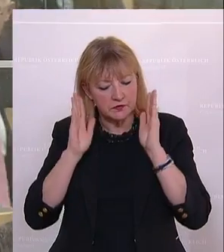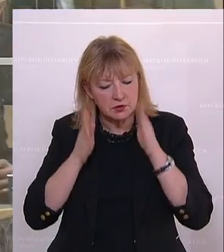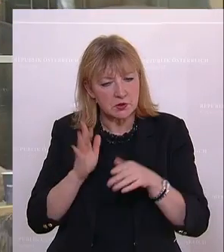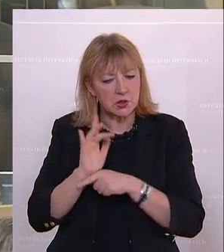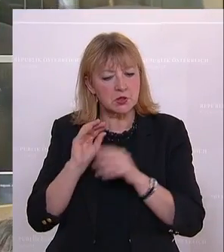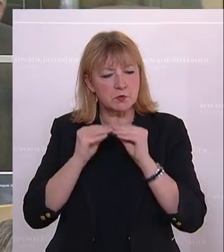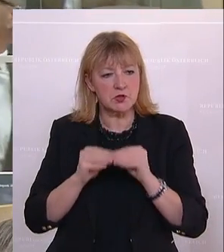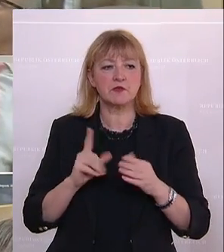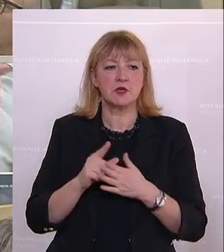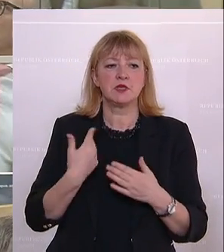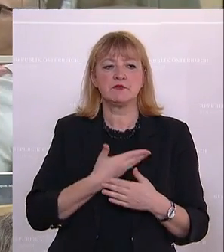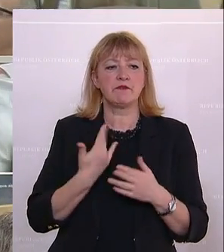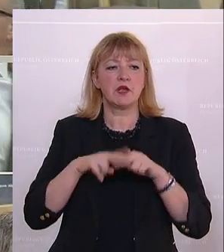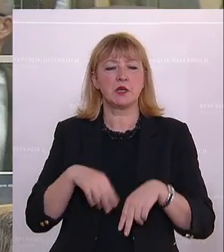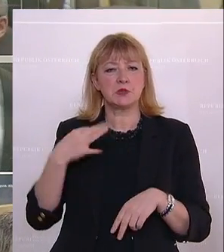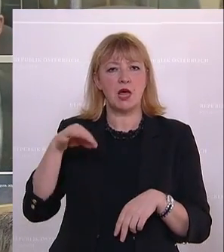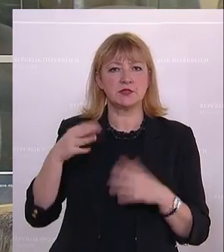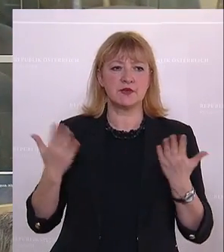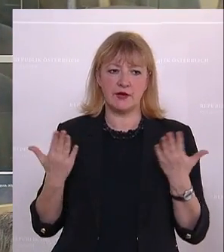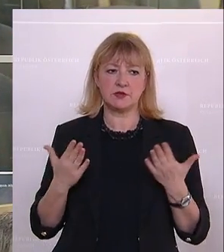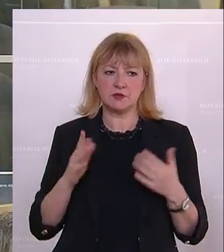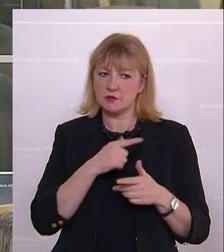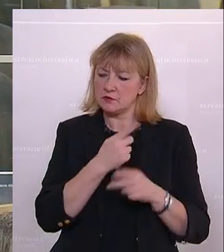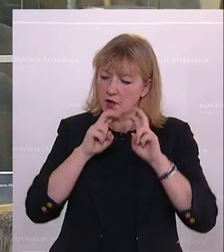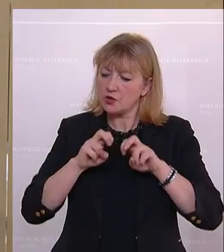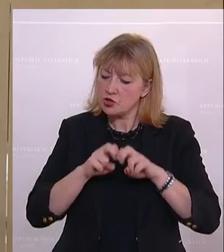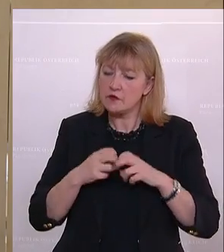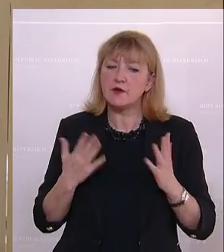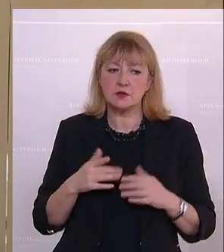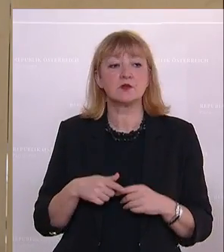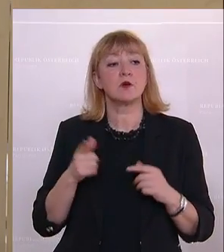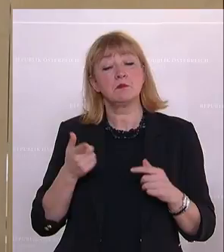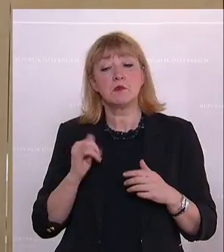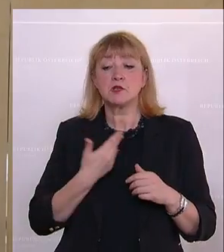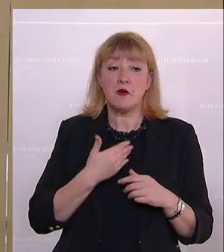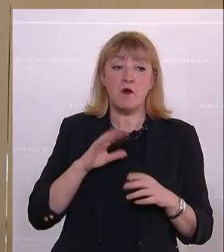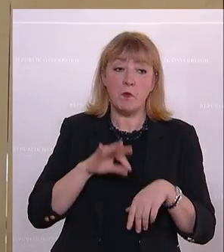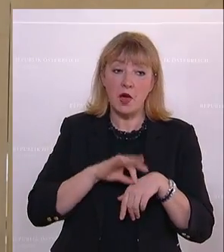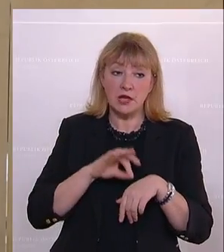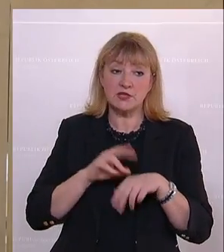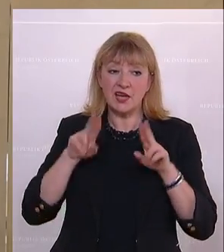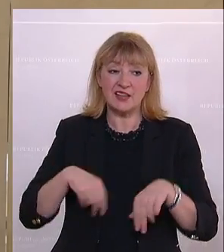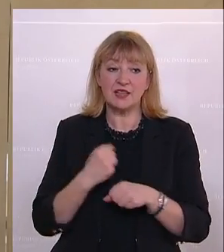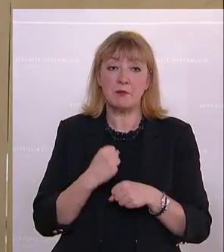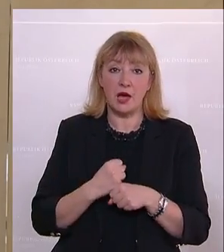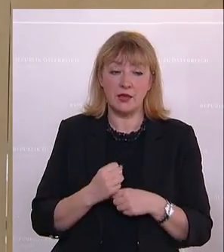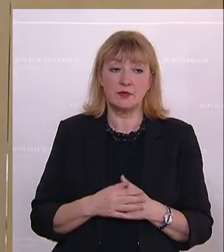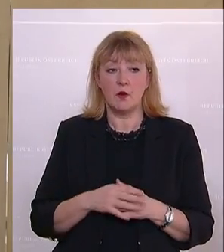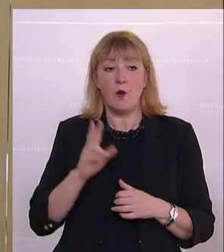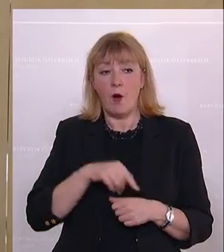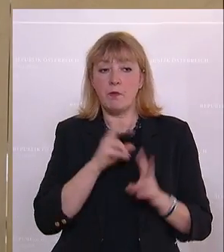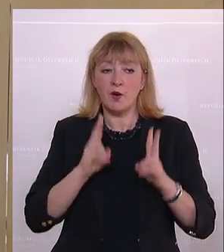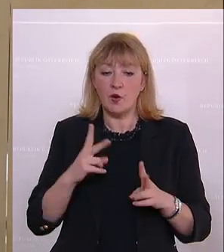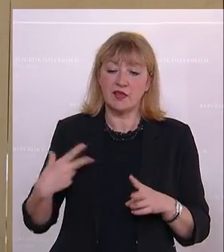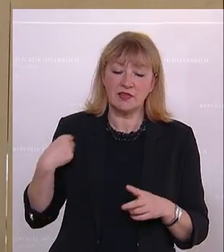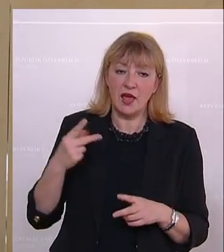der Zweifel, der einzige, der noch bleibt, nach deinen Recherchen, ist jetzt, ob die Ärztinnen und Ärzte wohl das richtig machen, ob die das wohl können